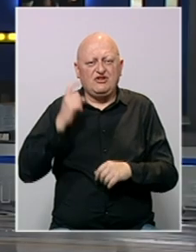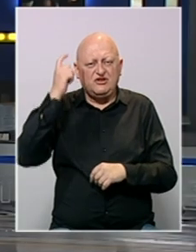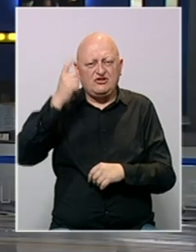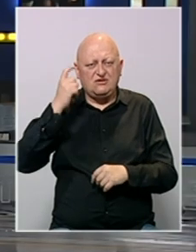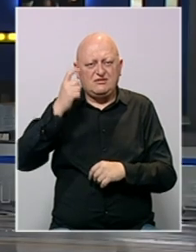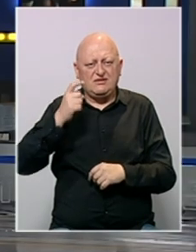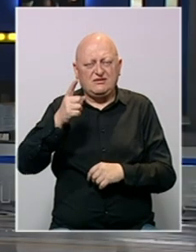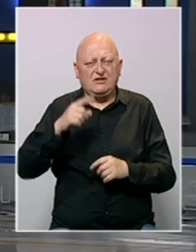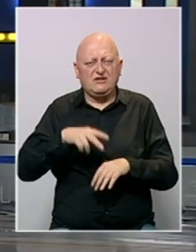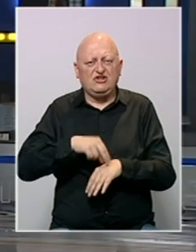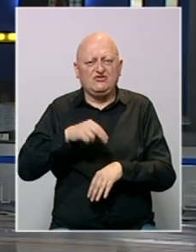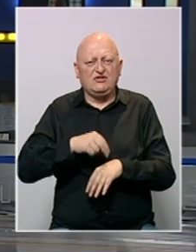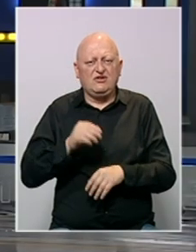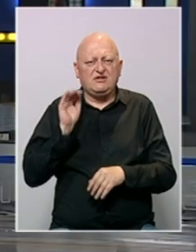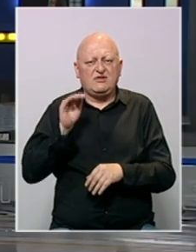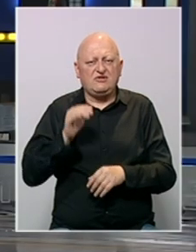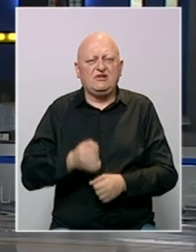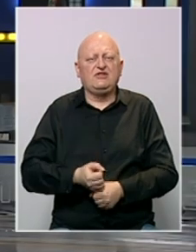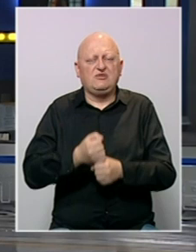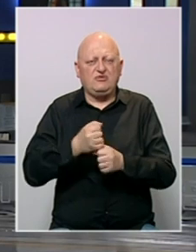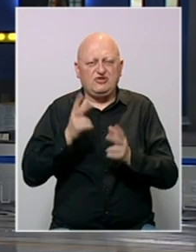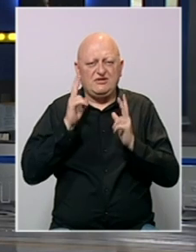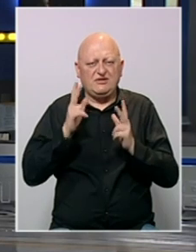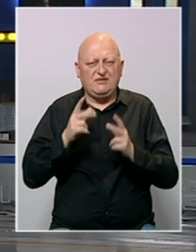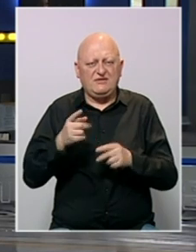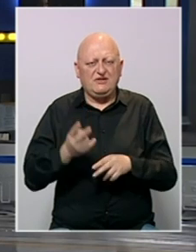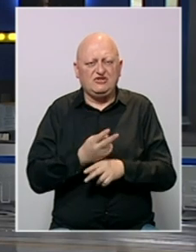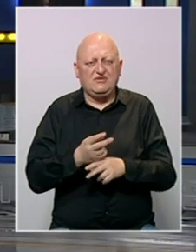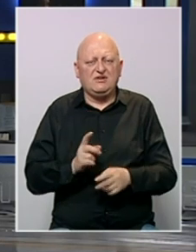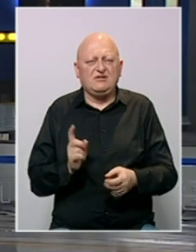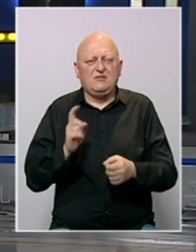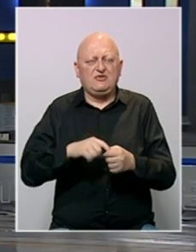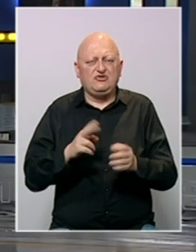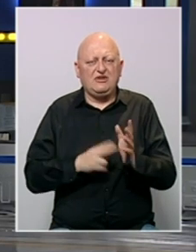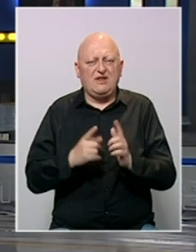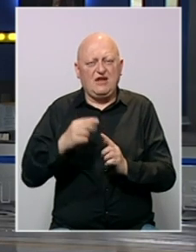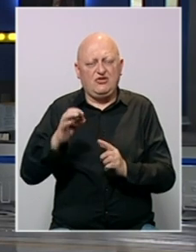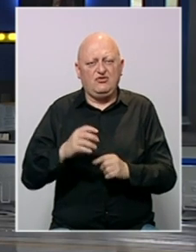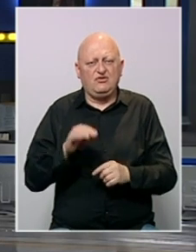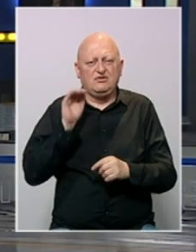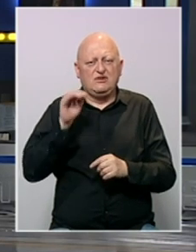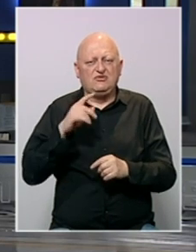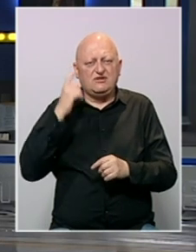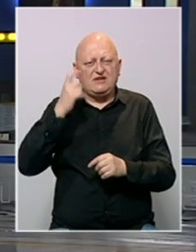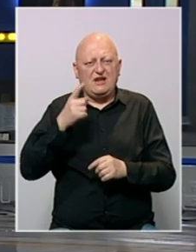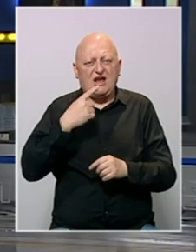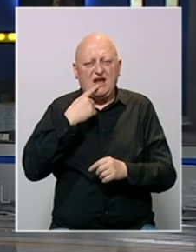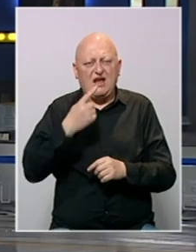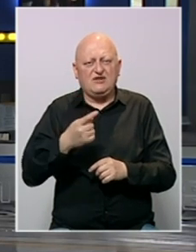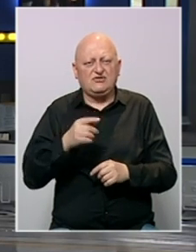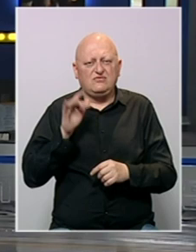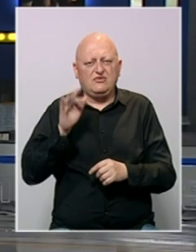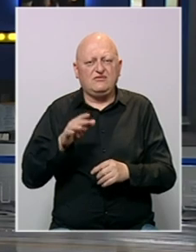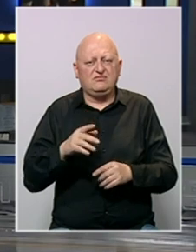Vladajuća socijaldemokratska stranka u Švedskoj saopštila je da će podržati zahtjev te zemlje da se pridruži NATO. U saopštenju stranke se